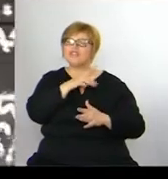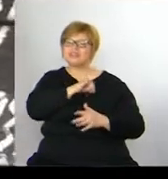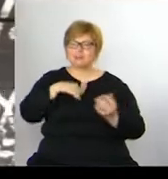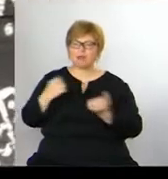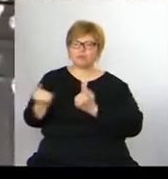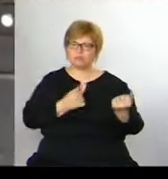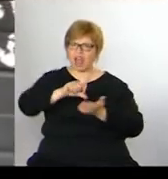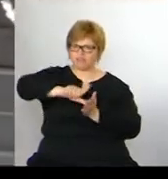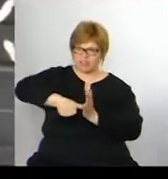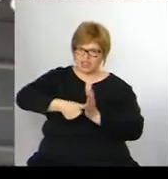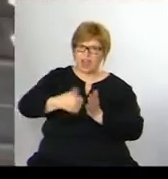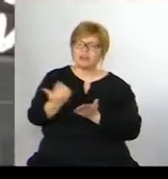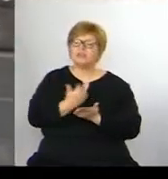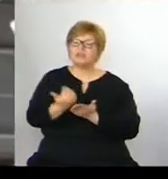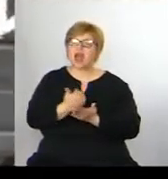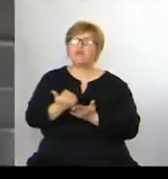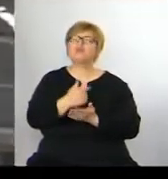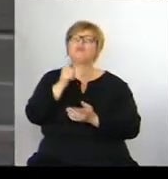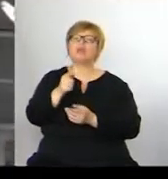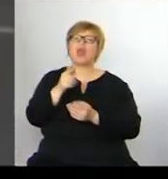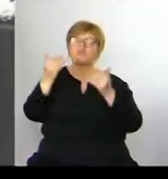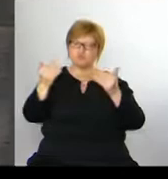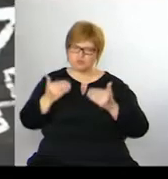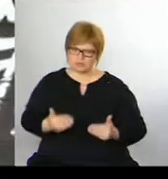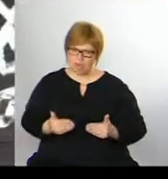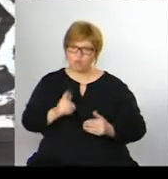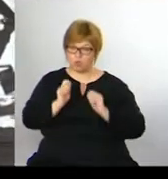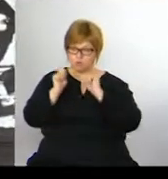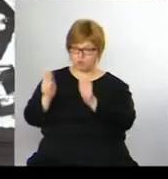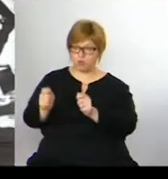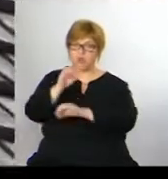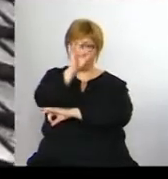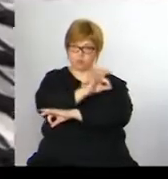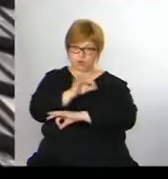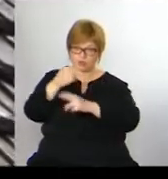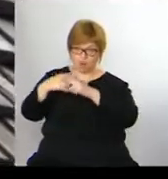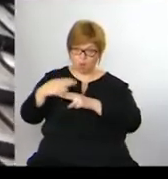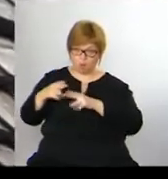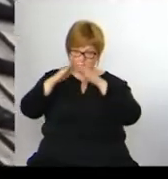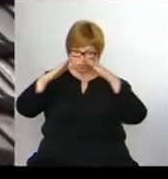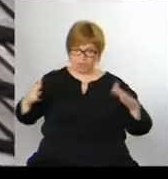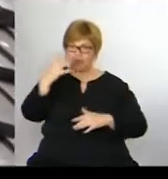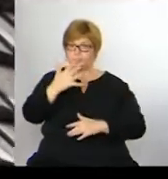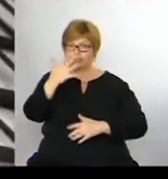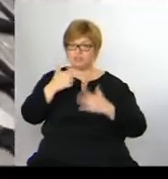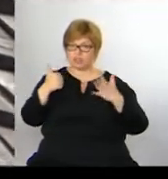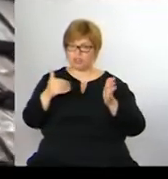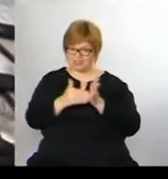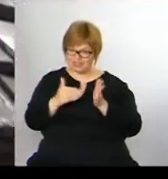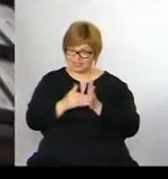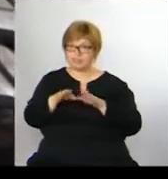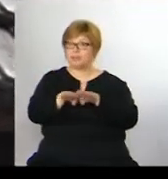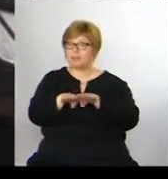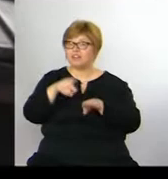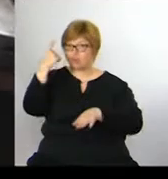kraj. Správcom je Považské múzeum v Žiline. To podalo projekt na opravu strechy za 56 tisíc eur. Ministerstvo kultúry